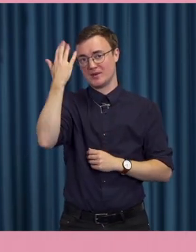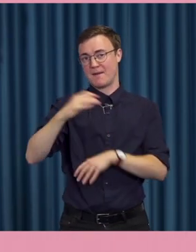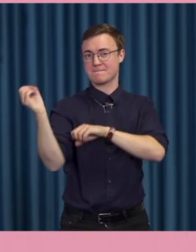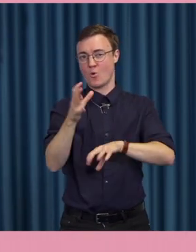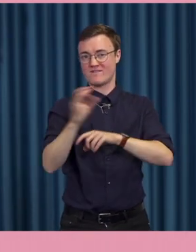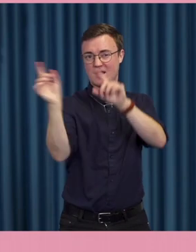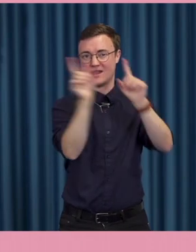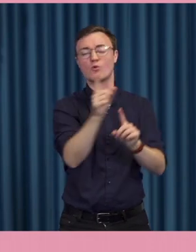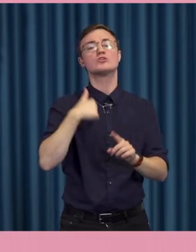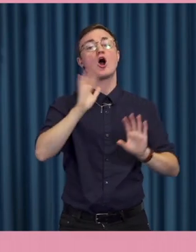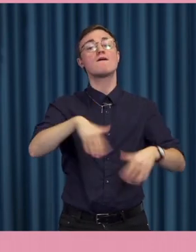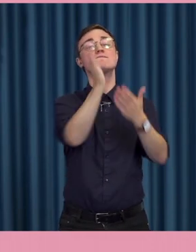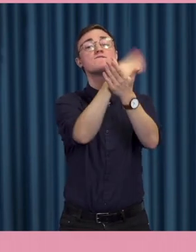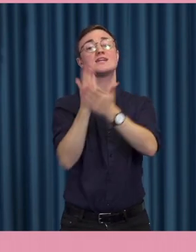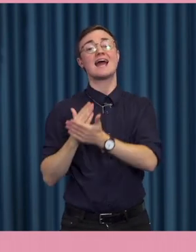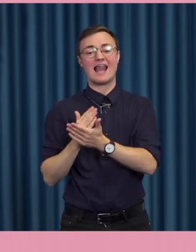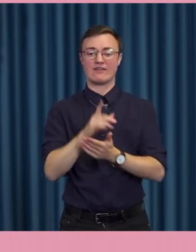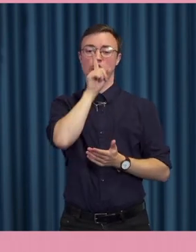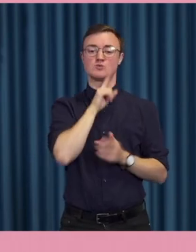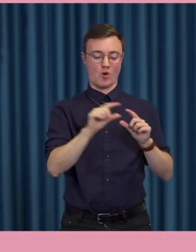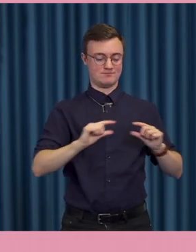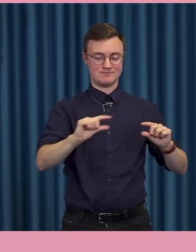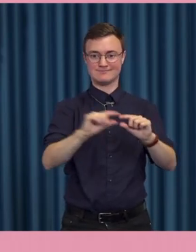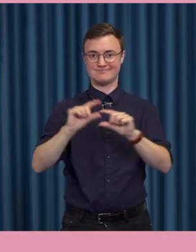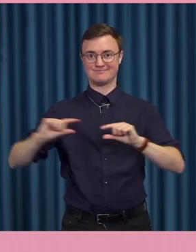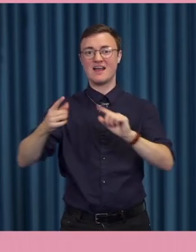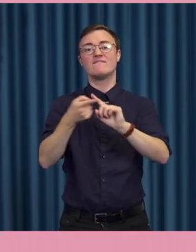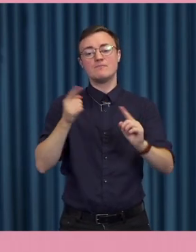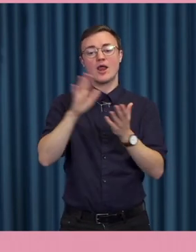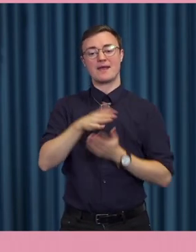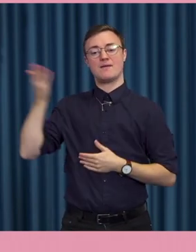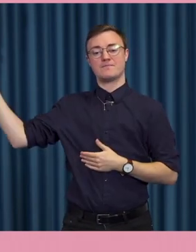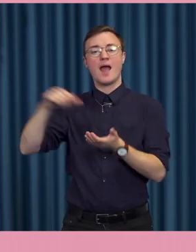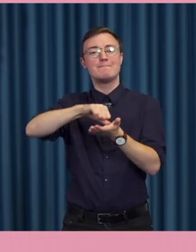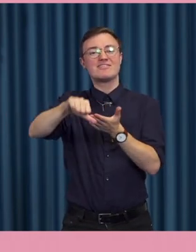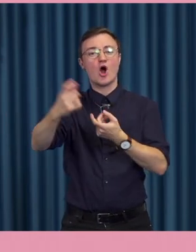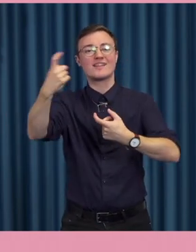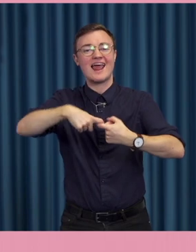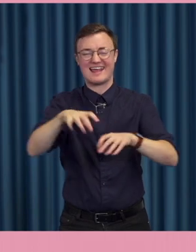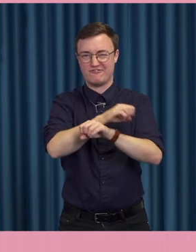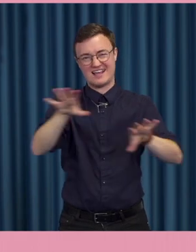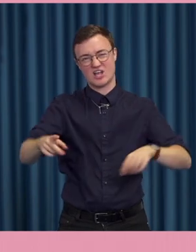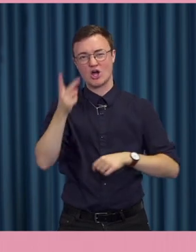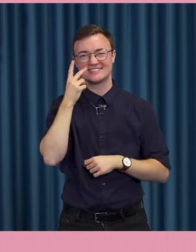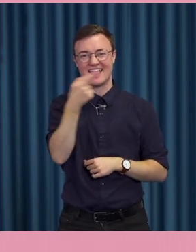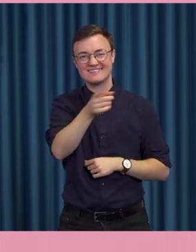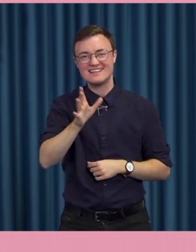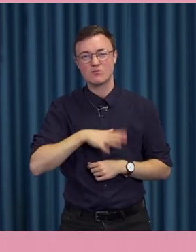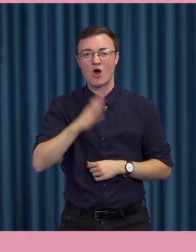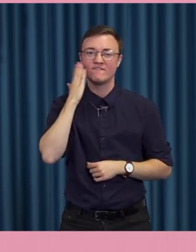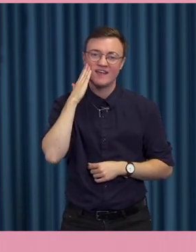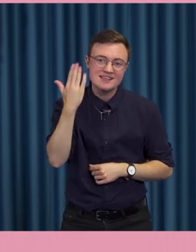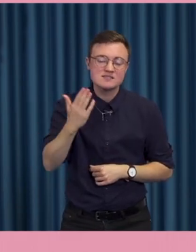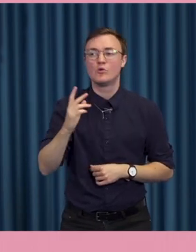delat upp dem i små kakor här. vi börjar med betalda länkar. har väl de flesta sett. Alla som har Facebook eller